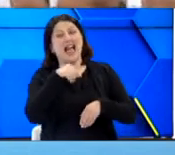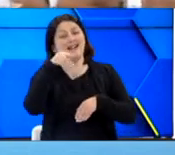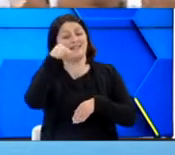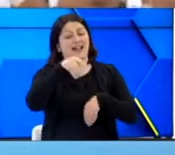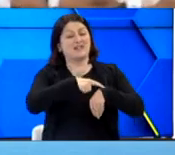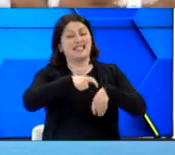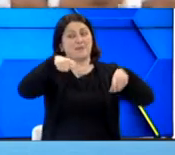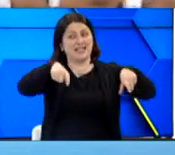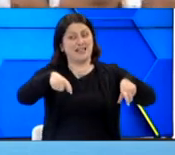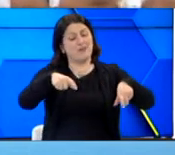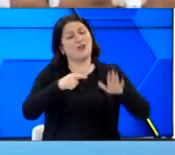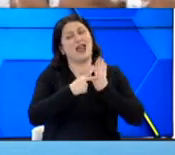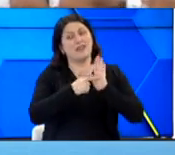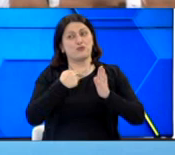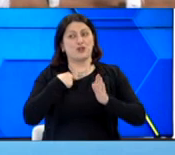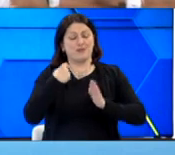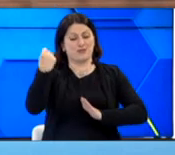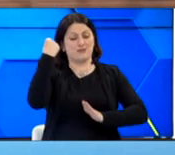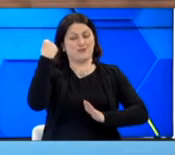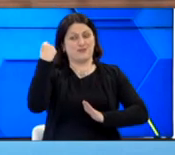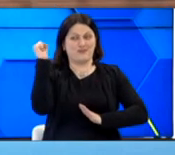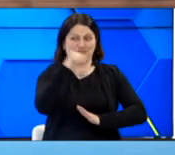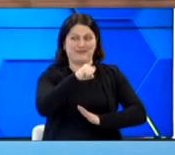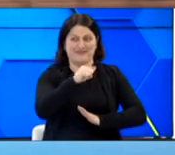δείξουμε ότι είμαστε καλύτεροι. Και αυτό βέβαια, εννοείται.